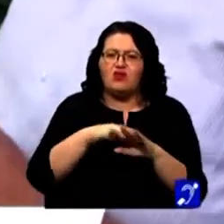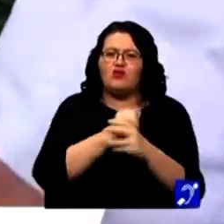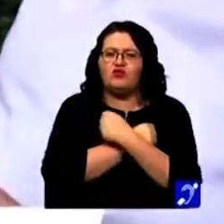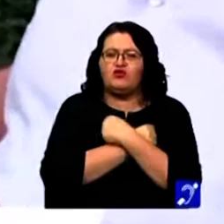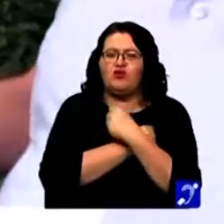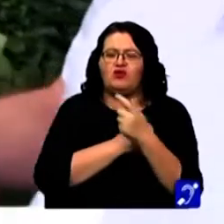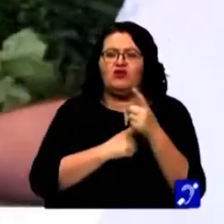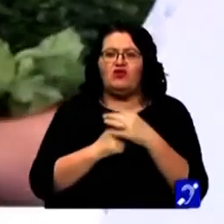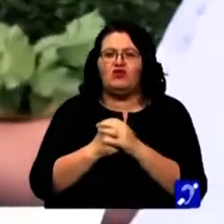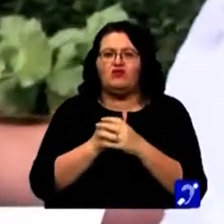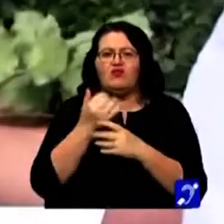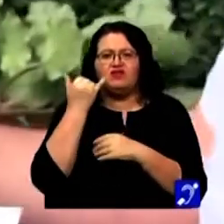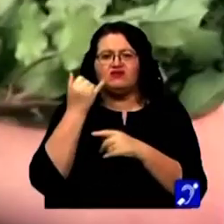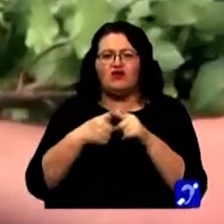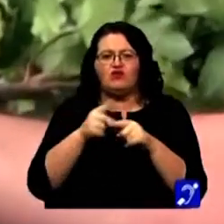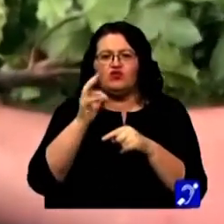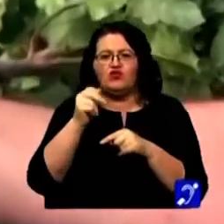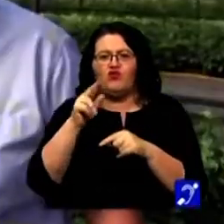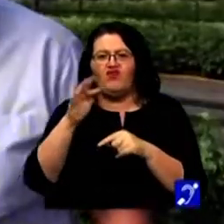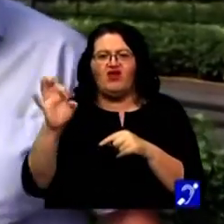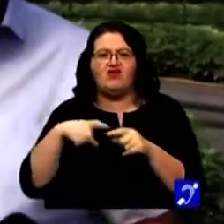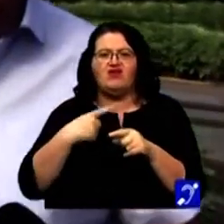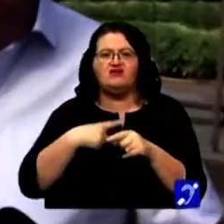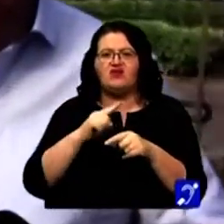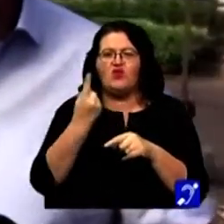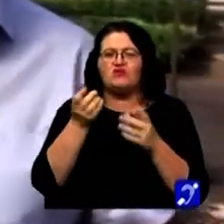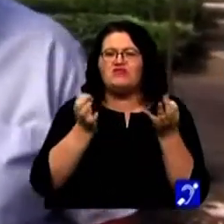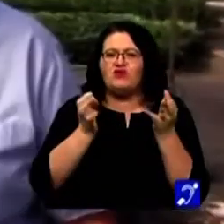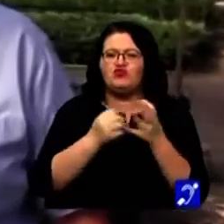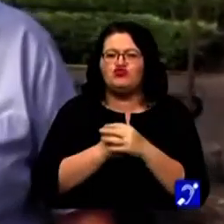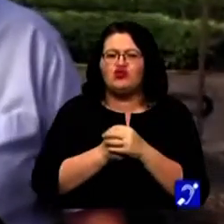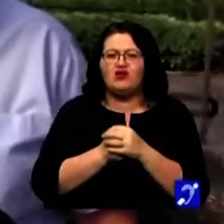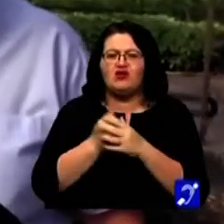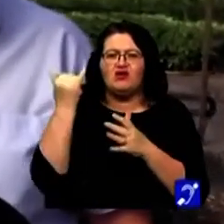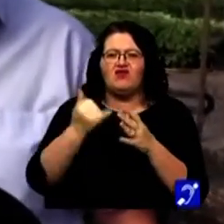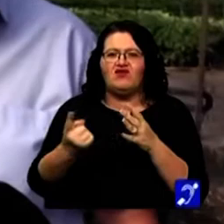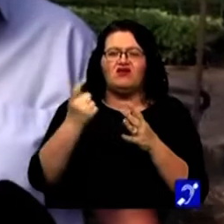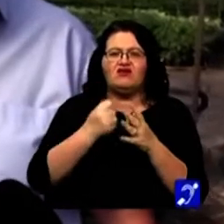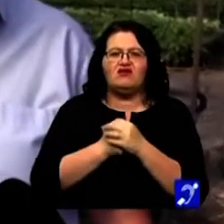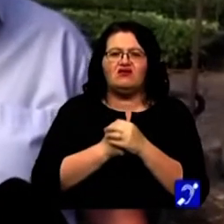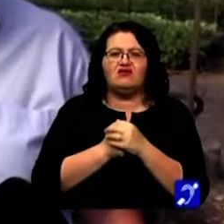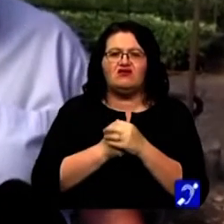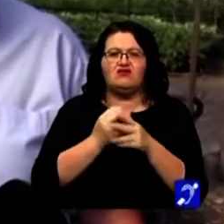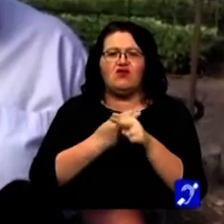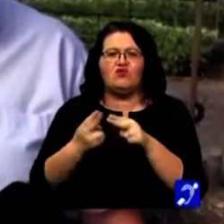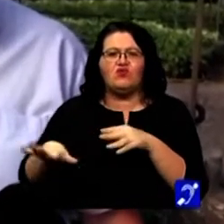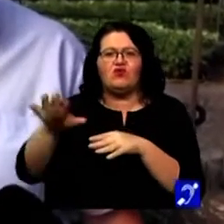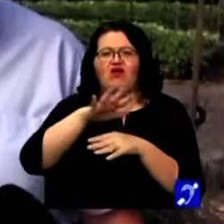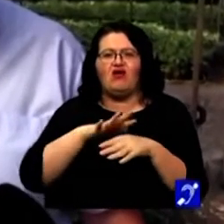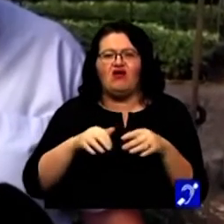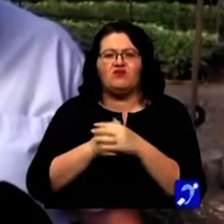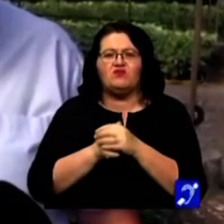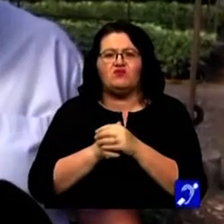alunul cu trufe. Este o specie care vine din flora spontană, ameliorat pentru